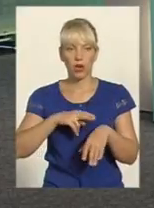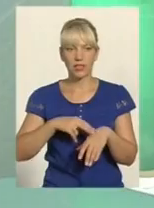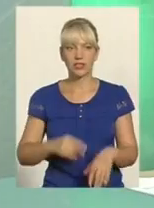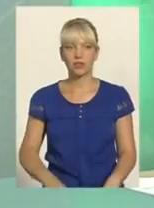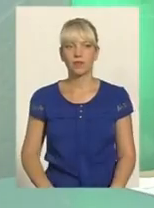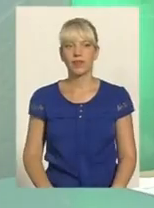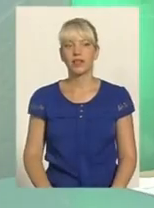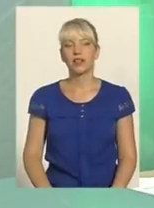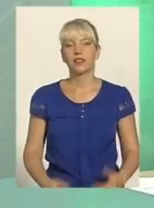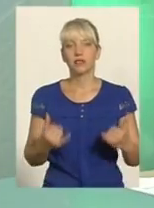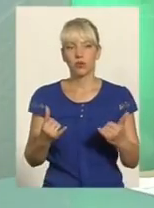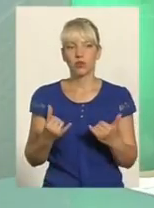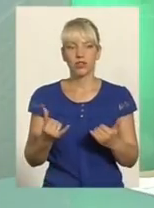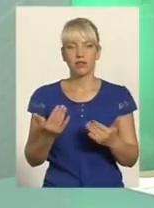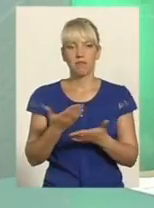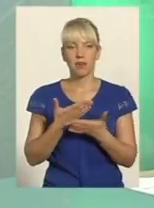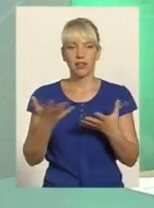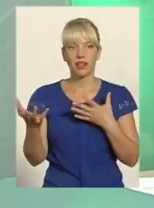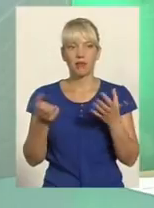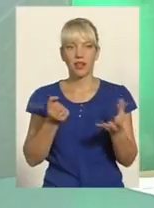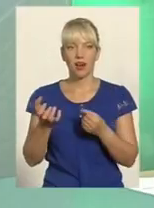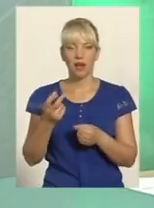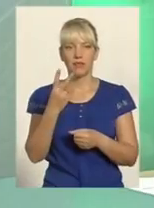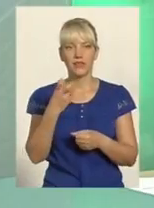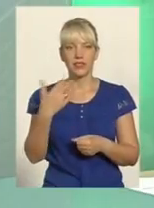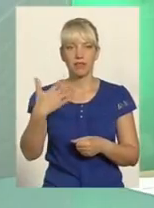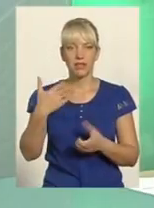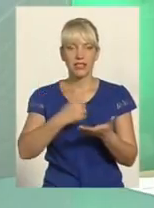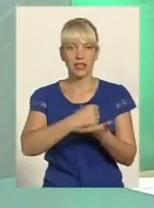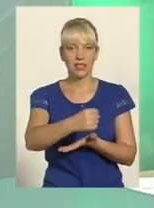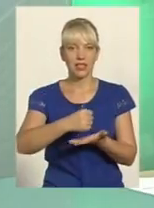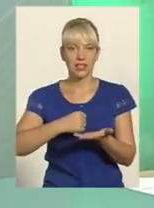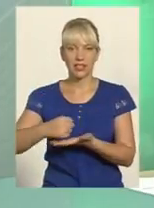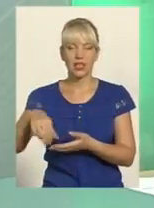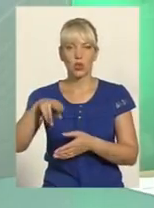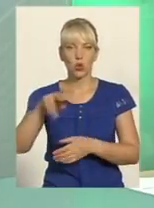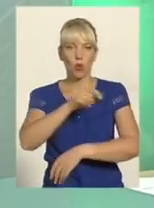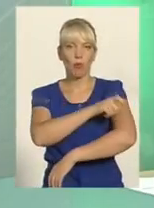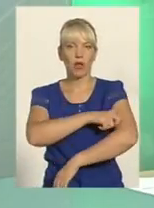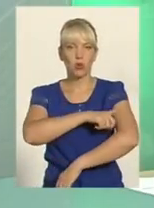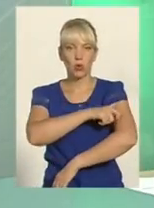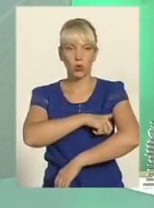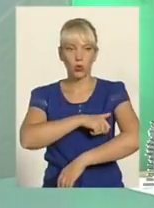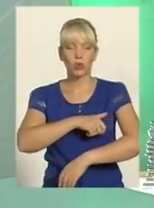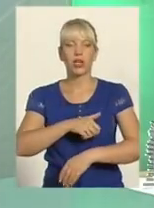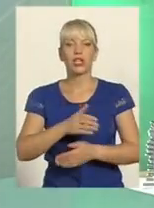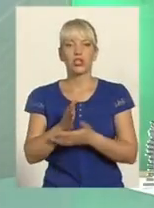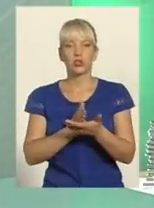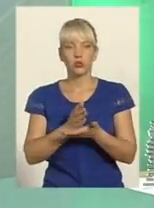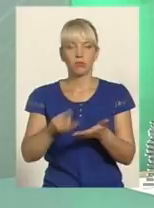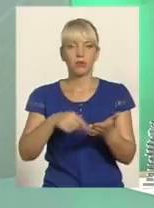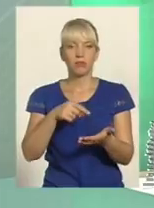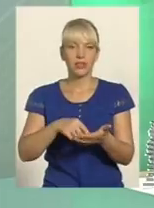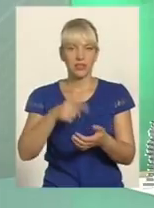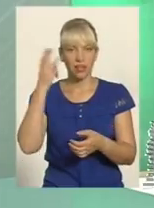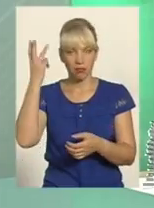Дійсно, сьогодні ми набираємо 250 кандидатів до патрульної служби міста Хмельницького Закінчився відбір